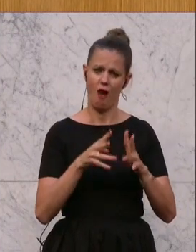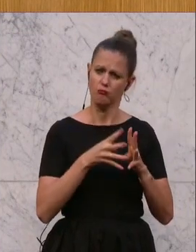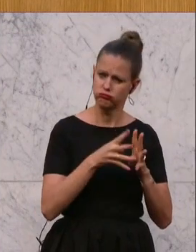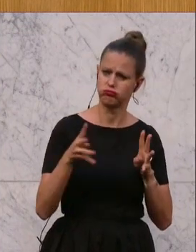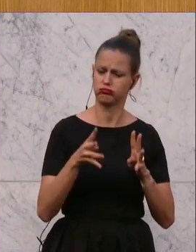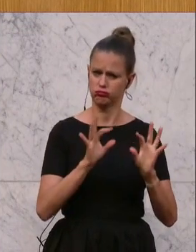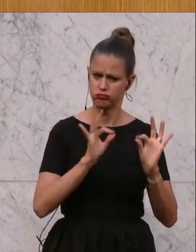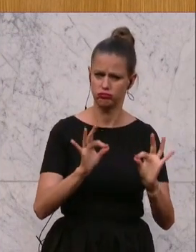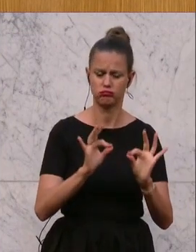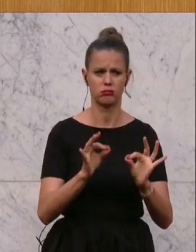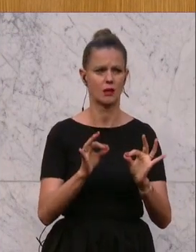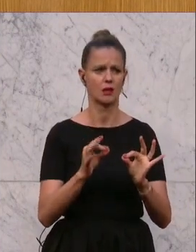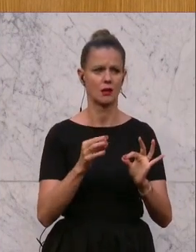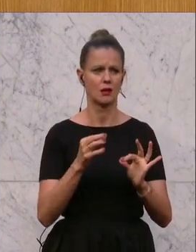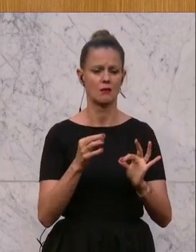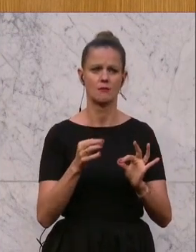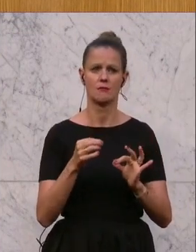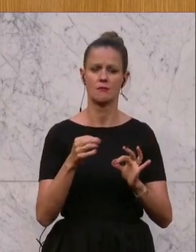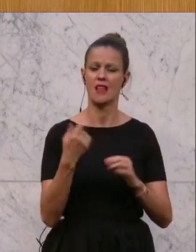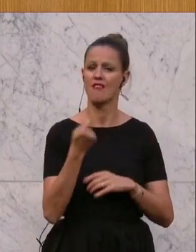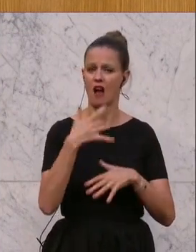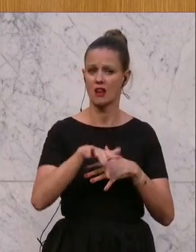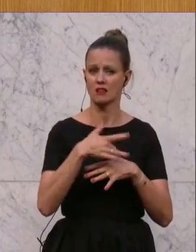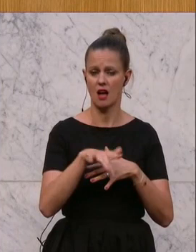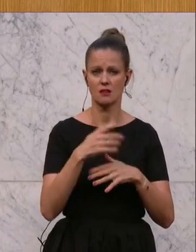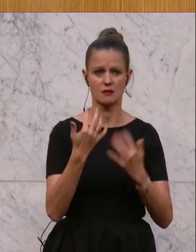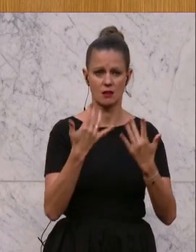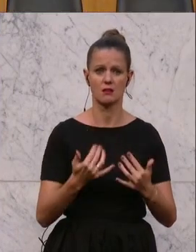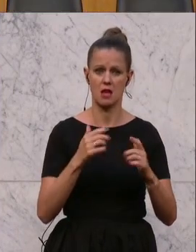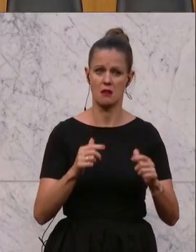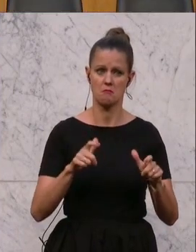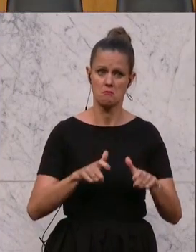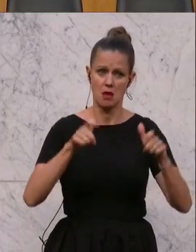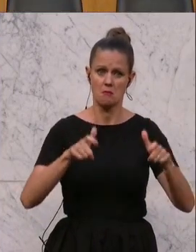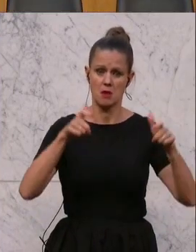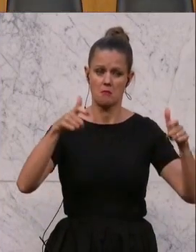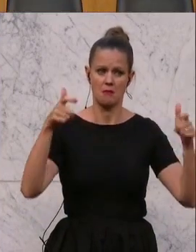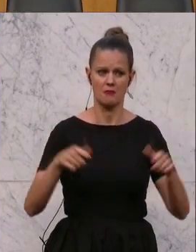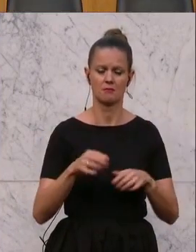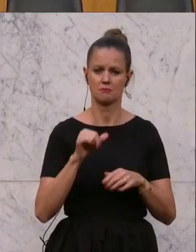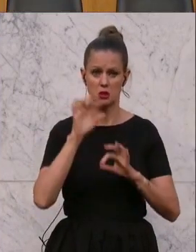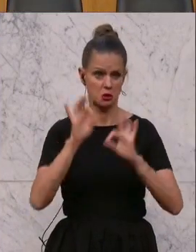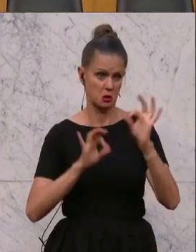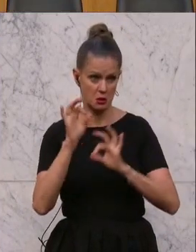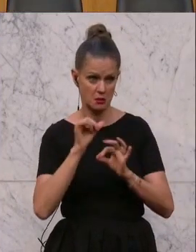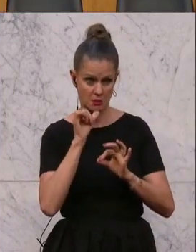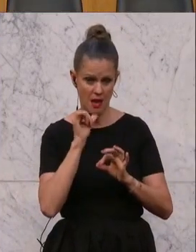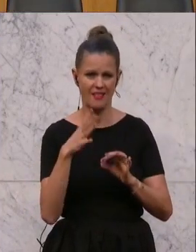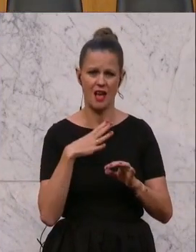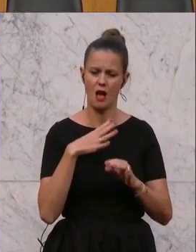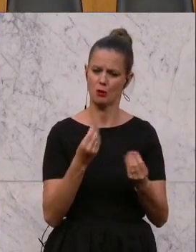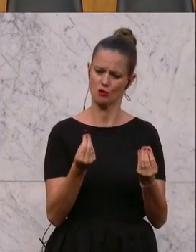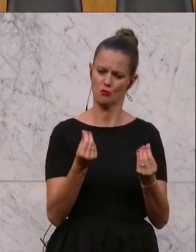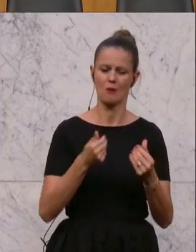aufgestellt, dass auch die Fahrgastzahlen merklich gestiegen sind. Selbst wenn man keine Statistik bemüht, sieht man, merkt man, spürt man nicht als